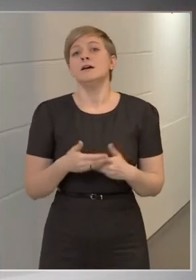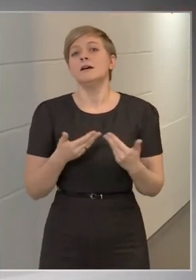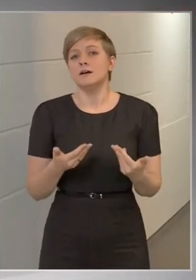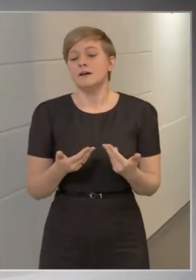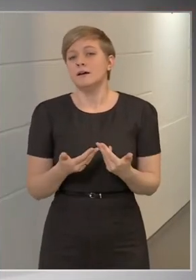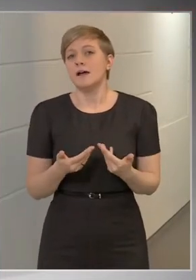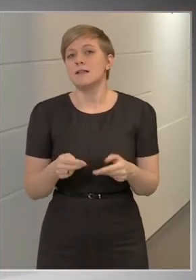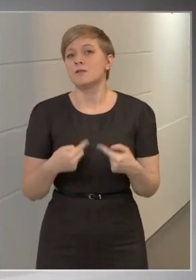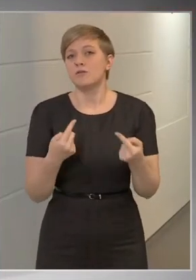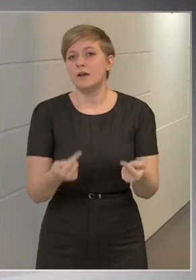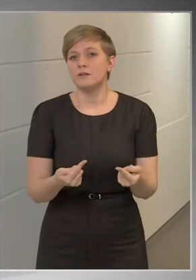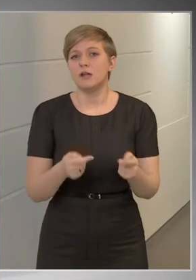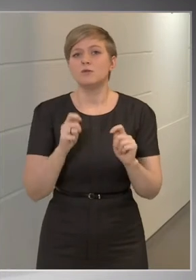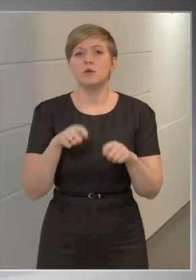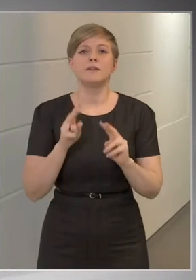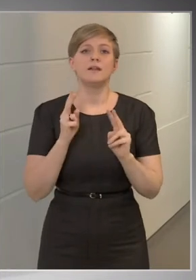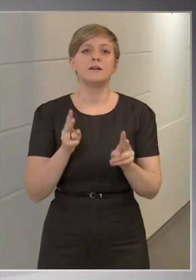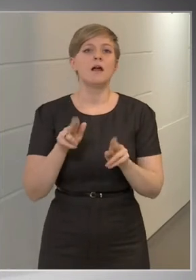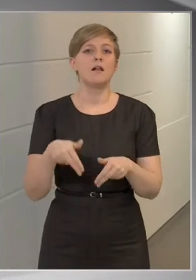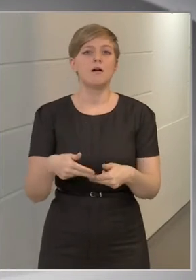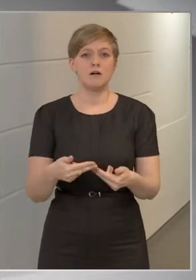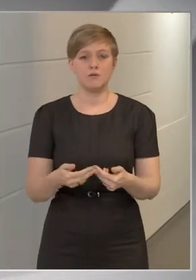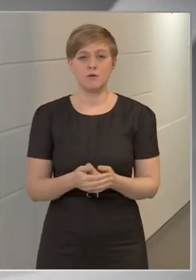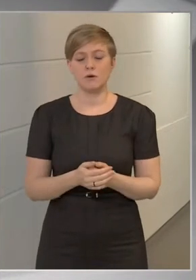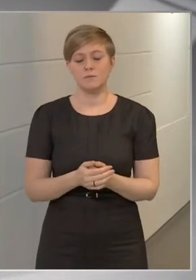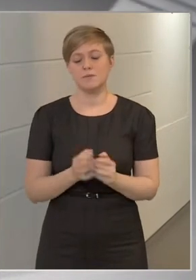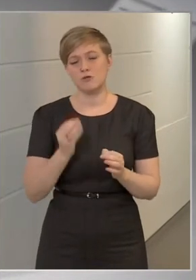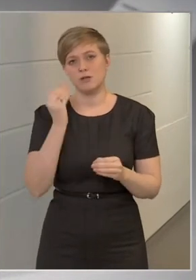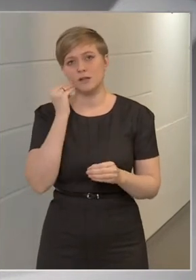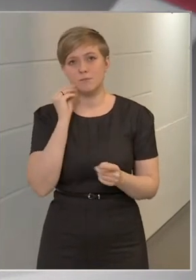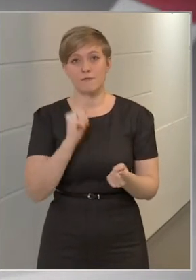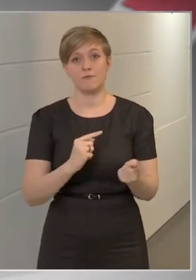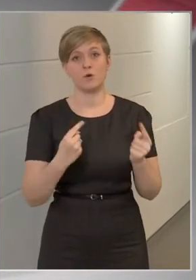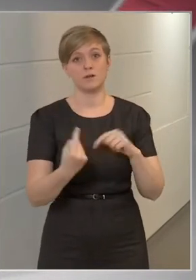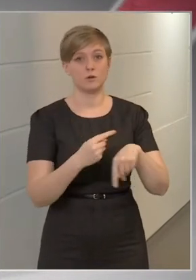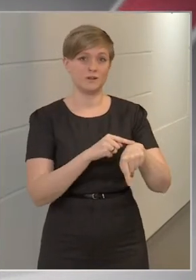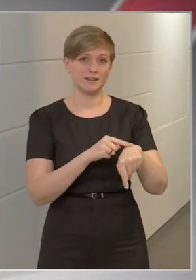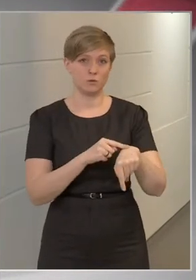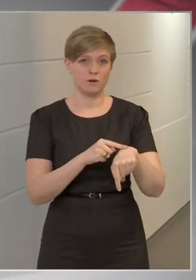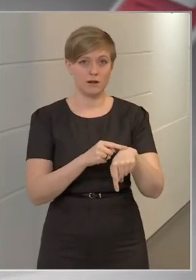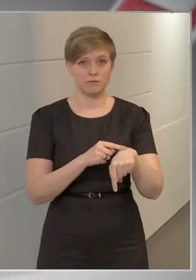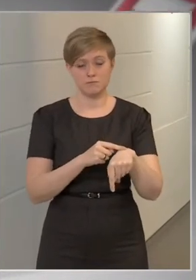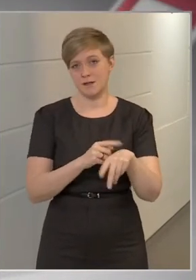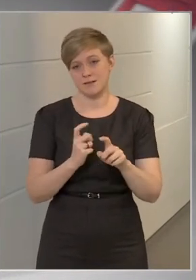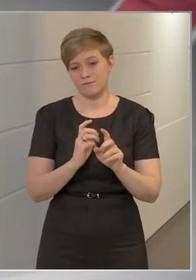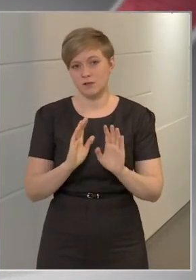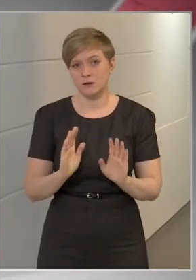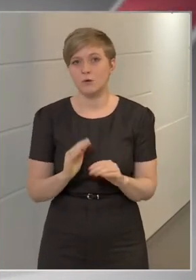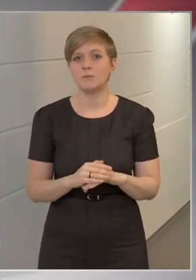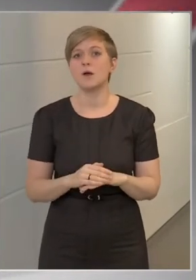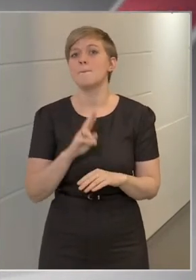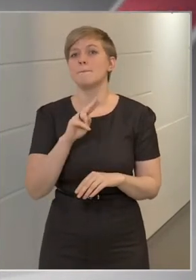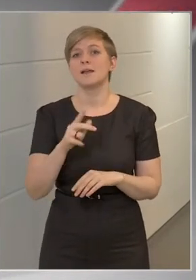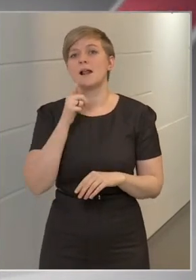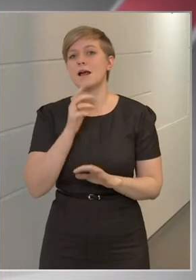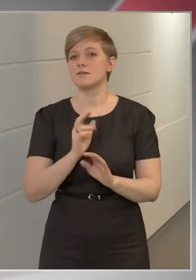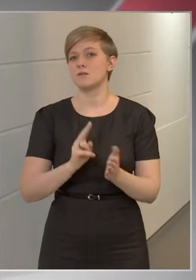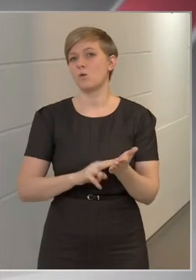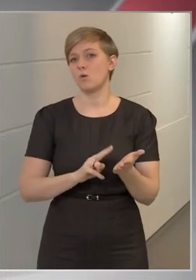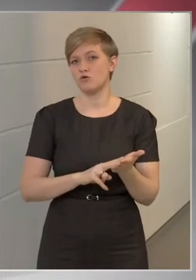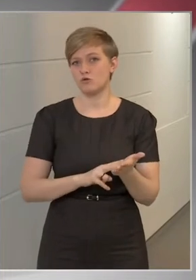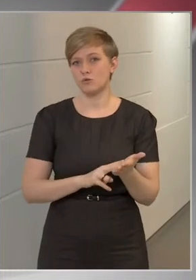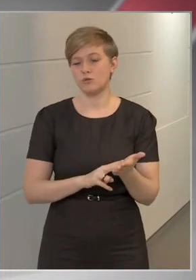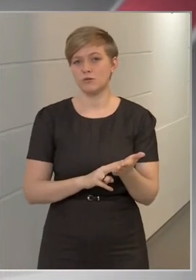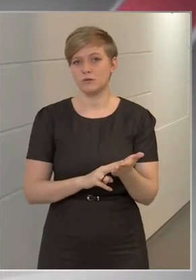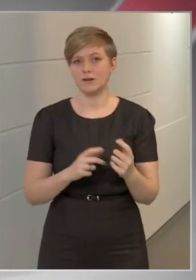dönteni kell majd arról, bizonyos értelmem fordított időrendben ezt nem vitatom, hogy mire lesz jogosult az,